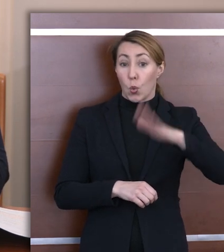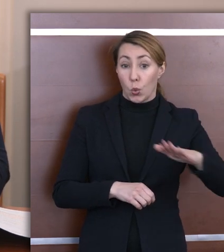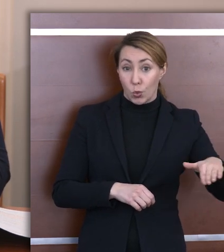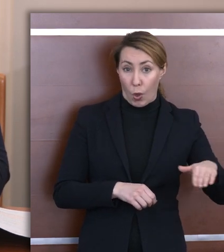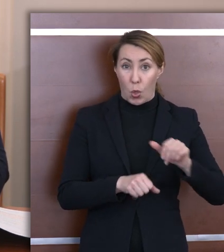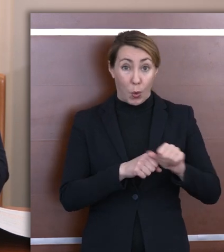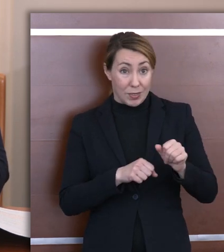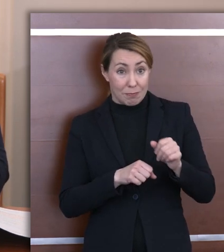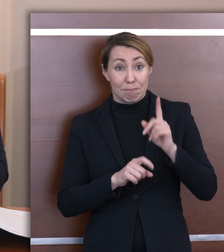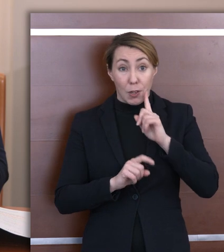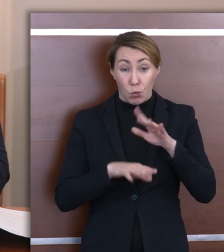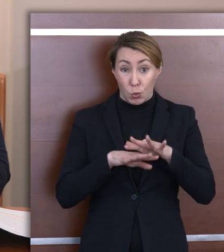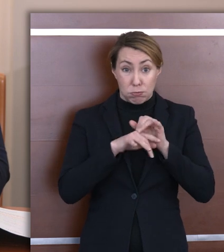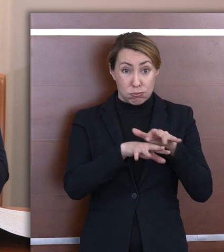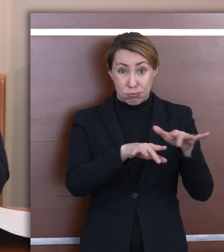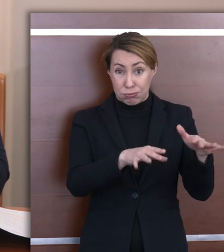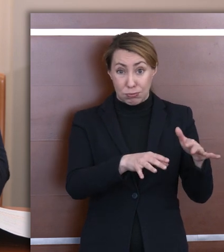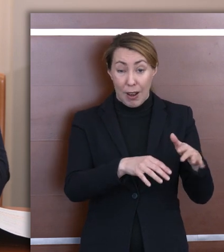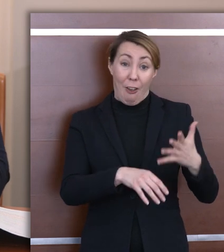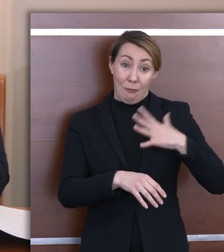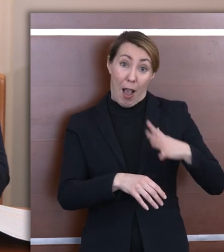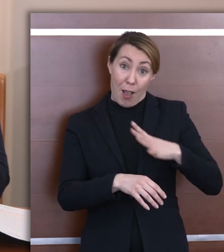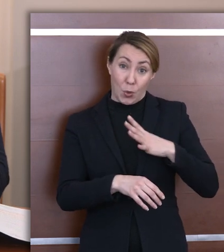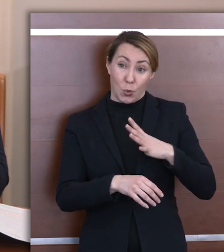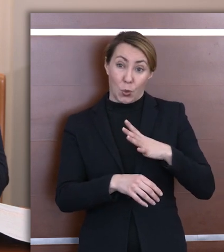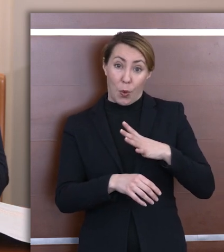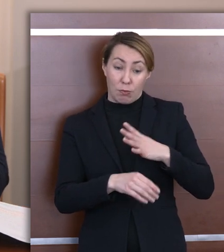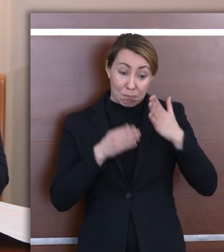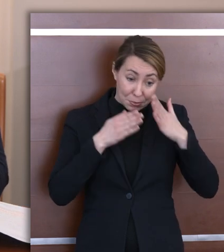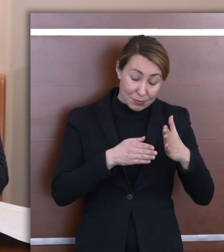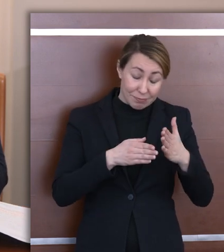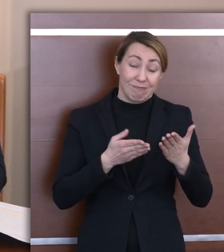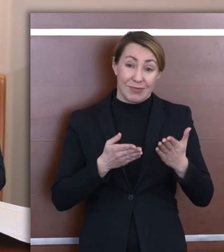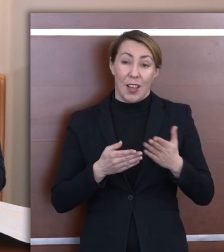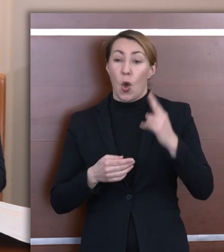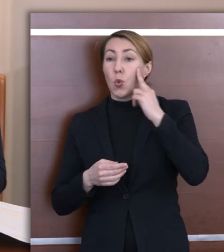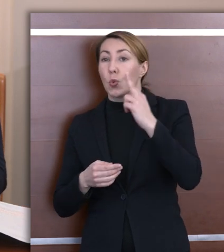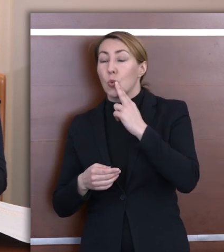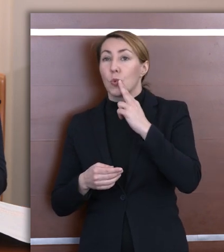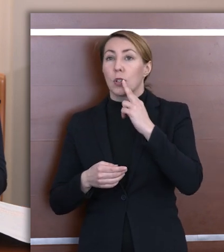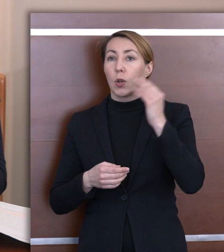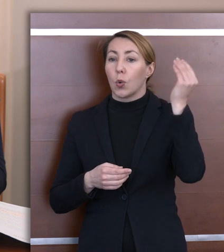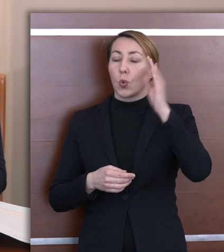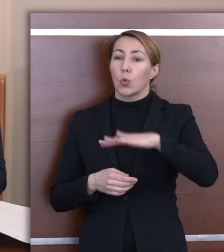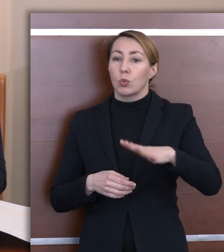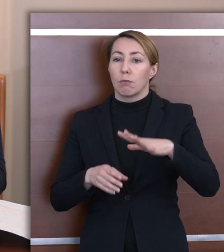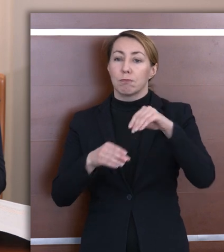populacja, żeby warto się nią było zajmować. Głuchych uczniów w polskich szkołach na koniec